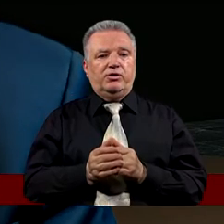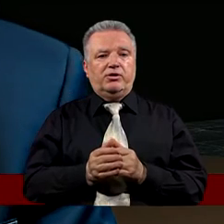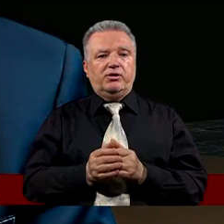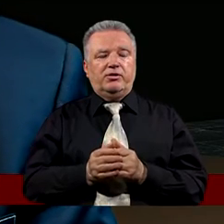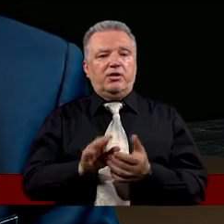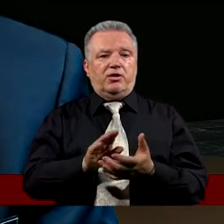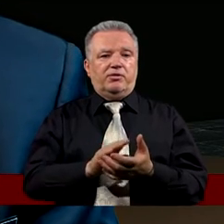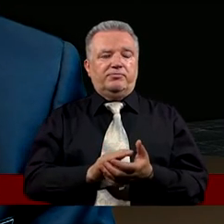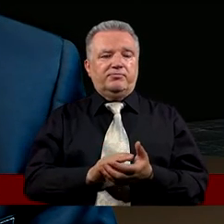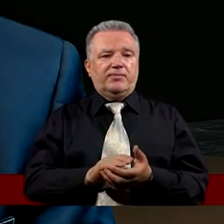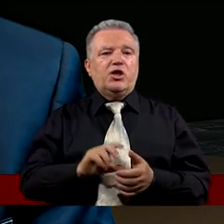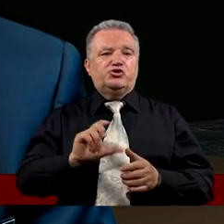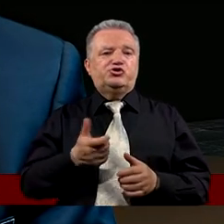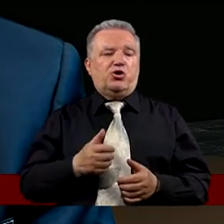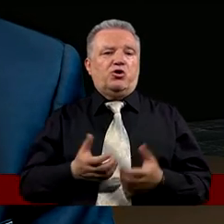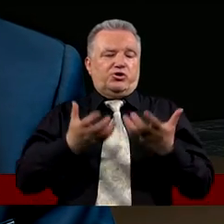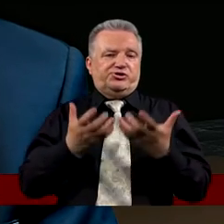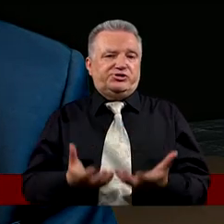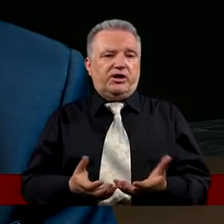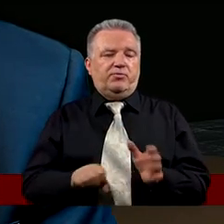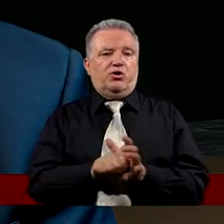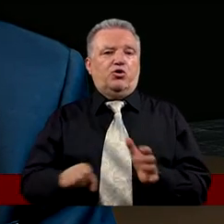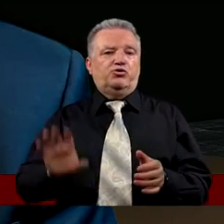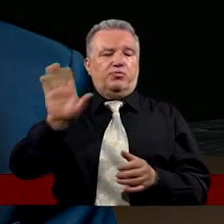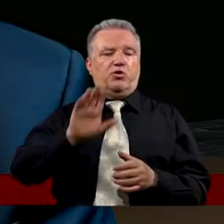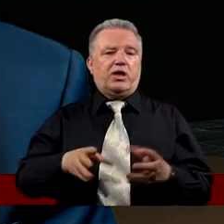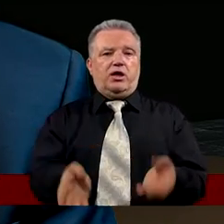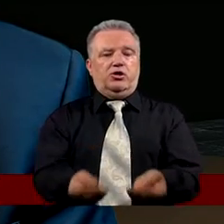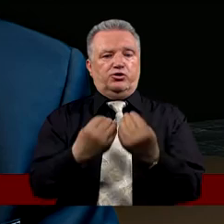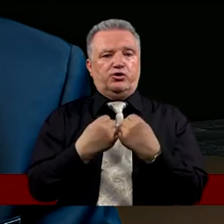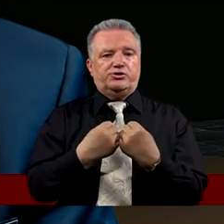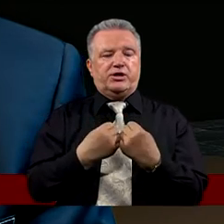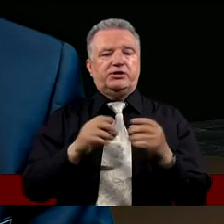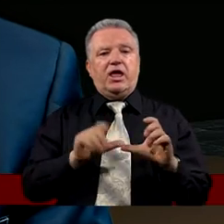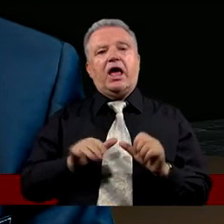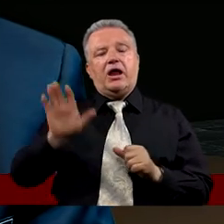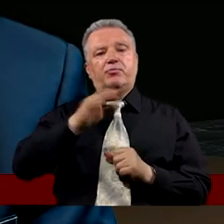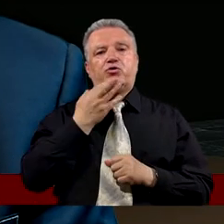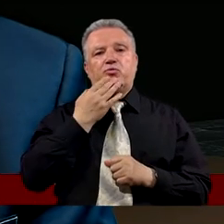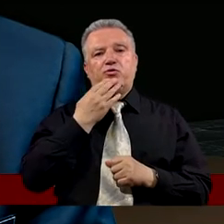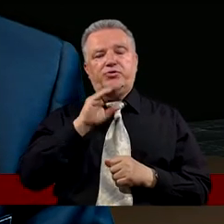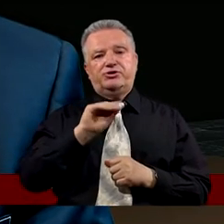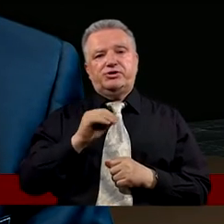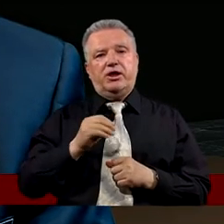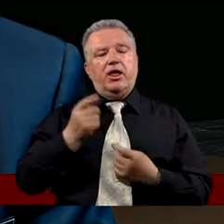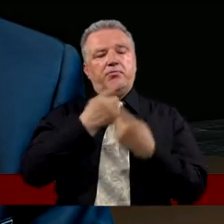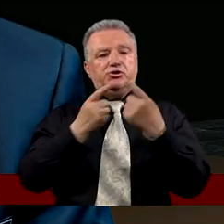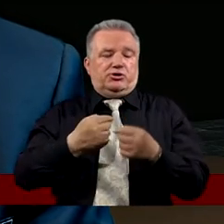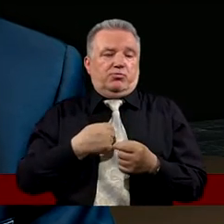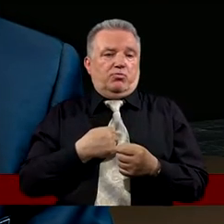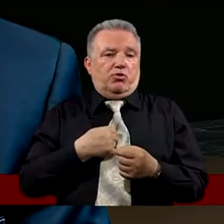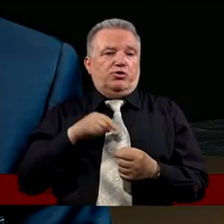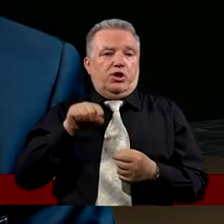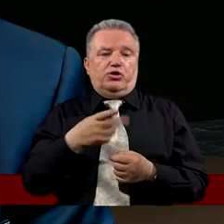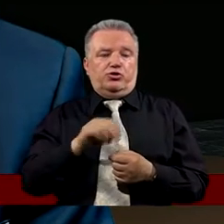To co Chcemy od Pana Boga Uzyskać Natomiast Pan Bóg Mówi, że Myśli